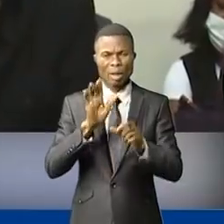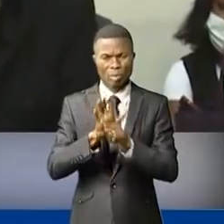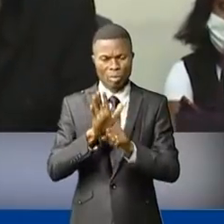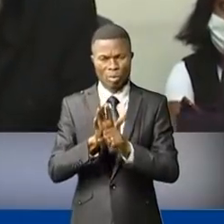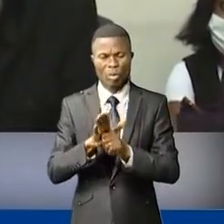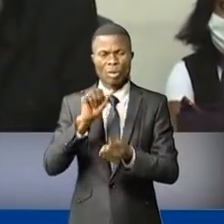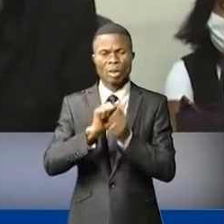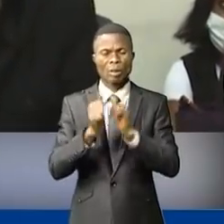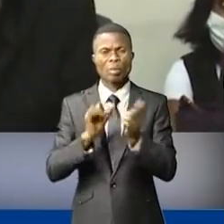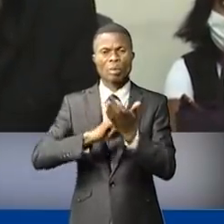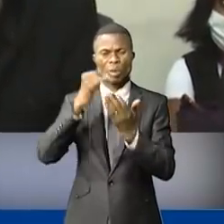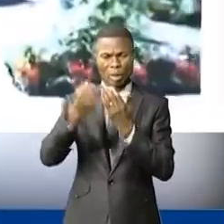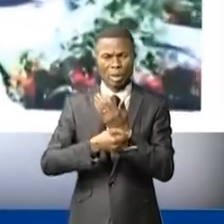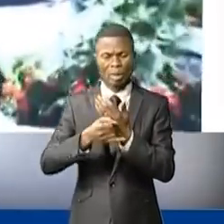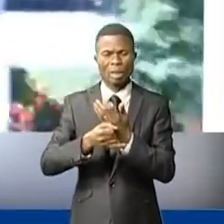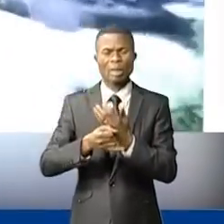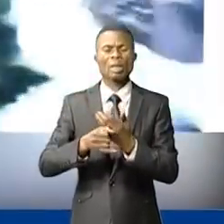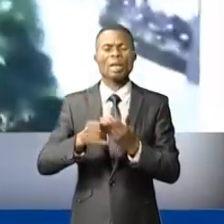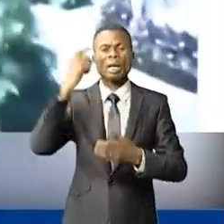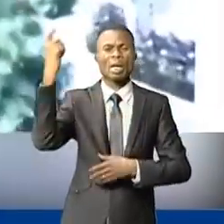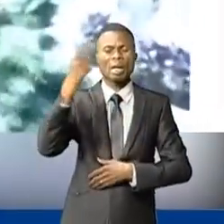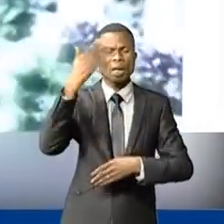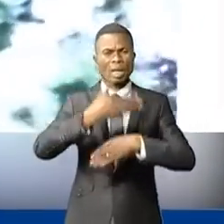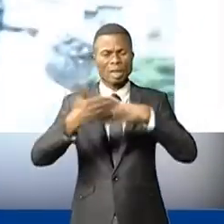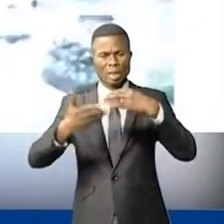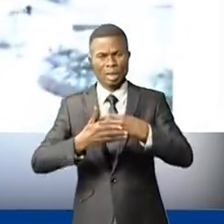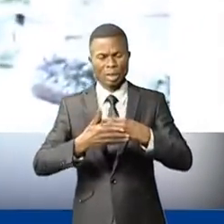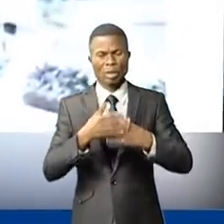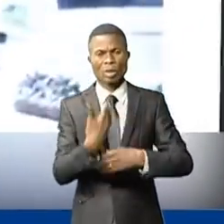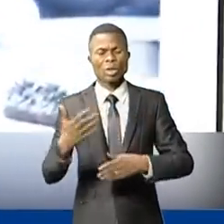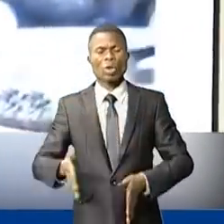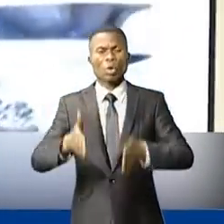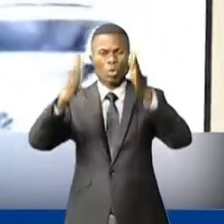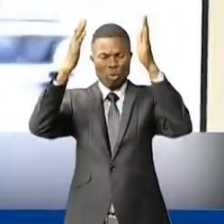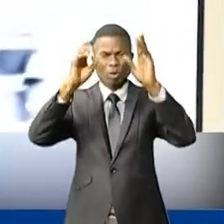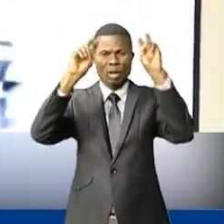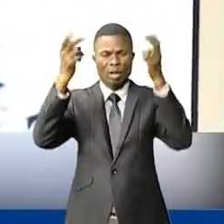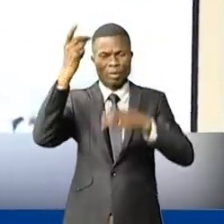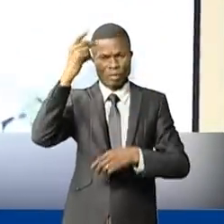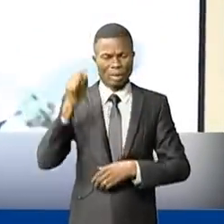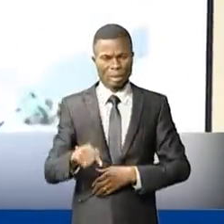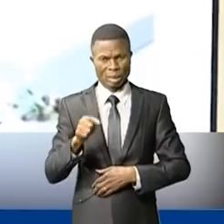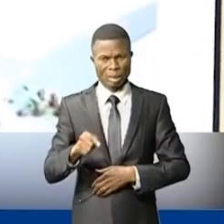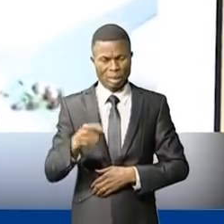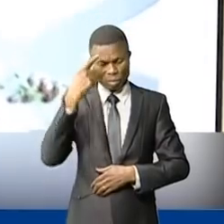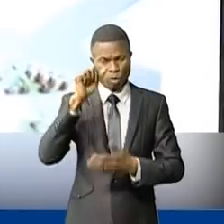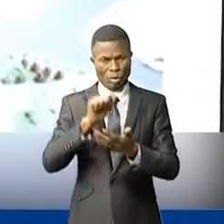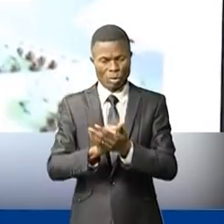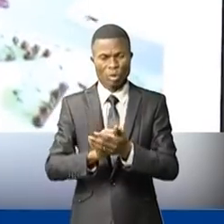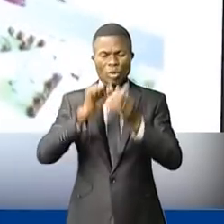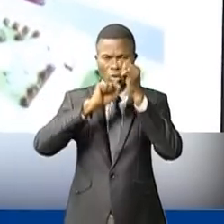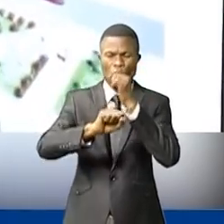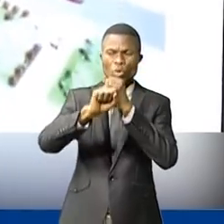ensemble sur le projet méco-international de construire quelques ouvrages monumentaux dans la vie de Kinshasa. A ces sujets la